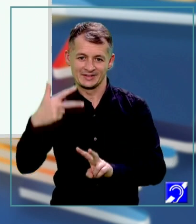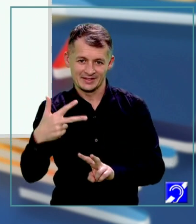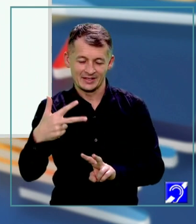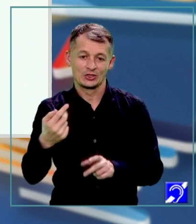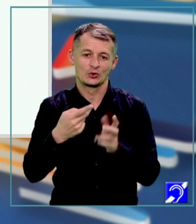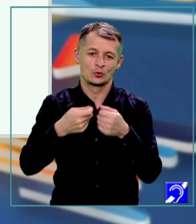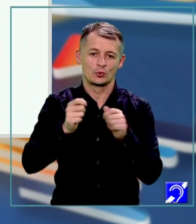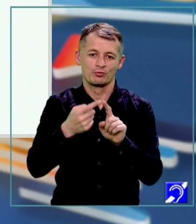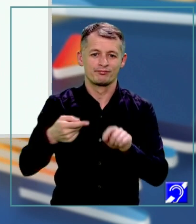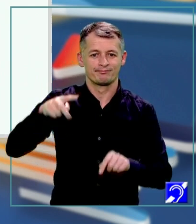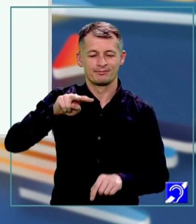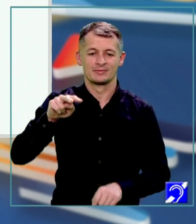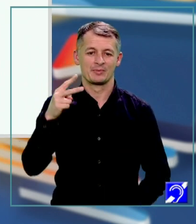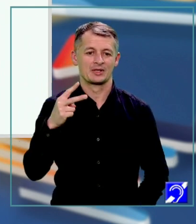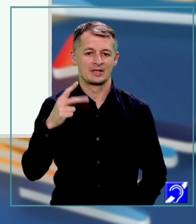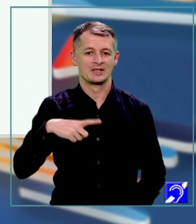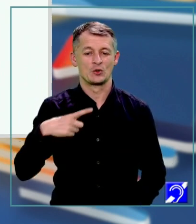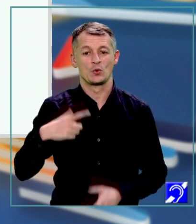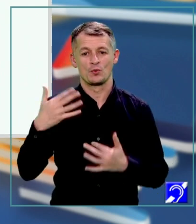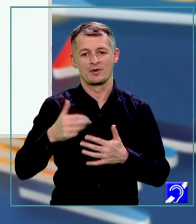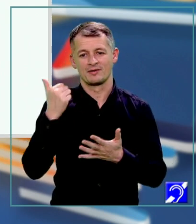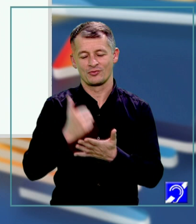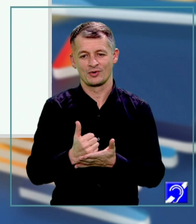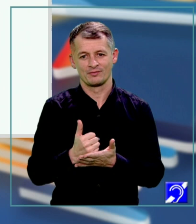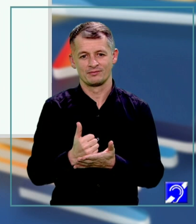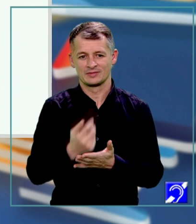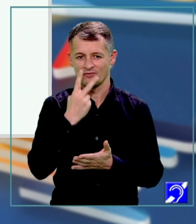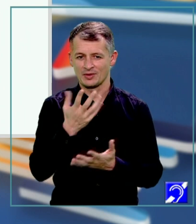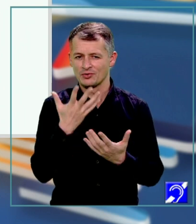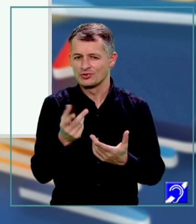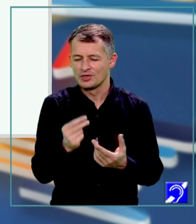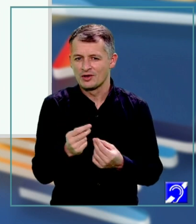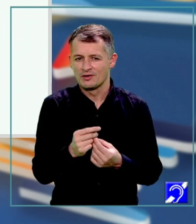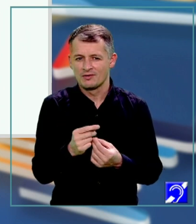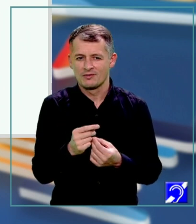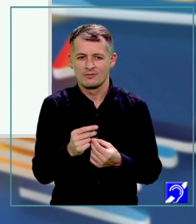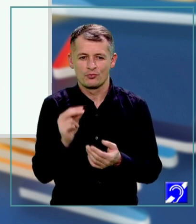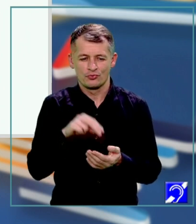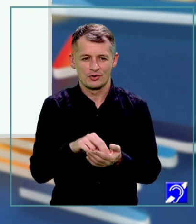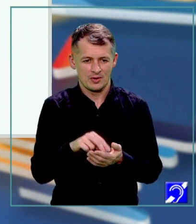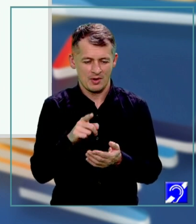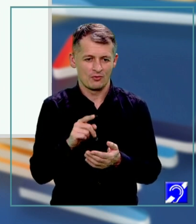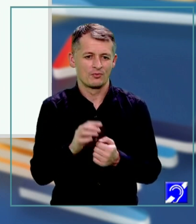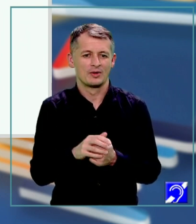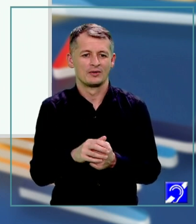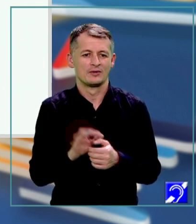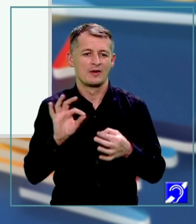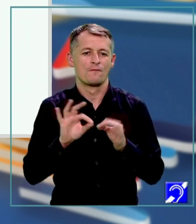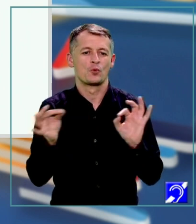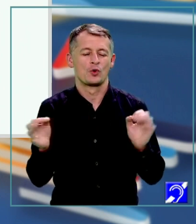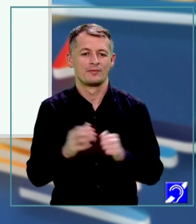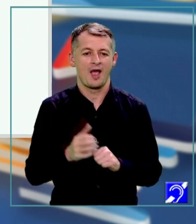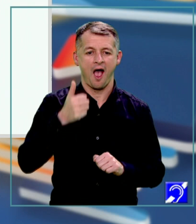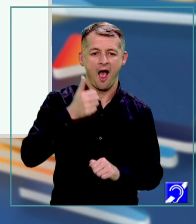totul la pătrat este un număr natural. Să vedem ce formule aplicăm. Aici avem formula a